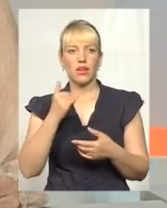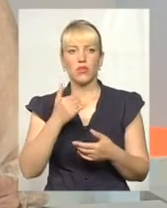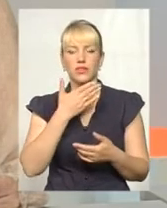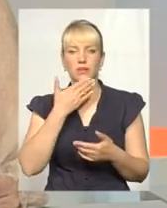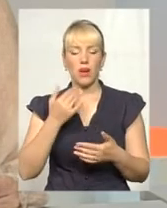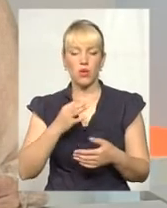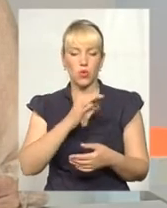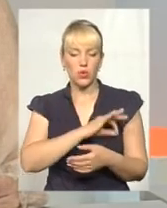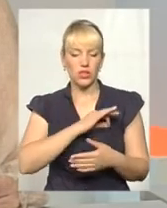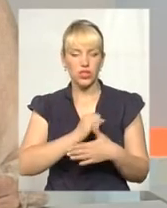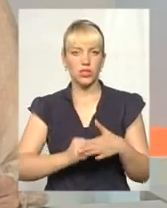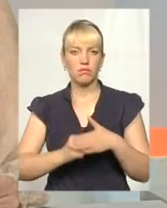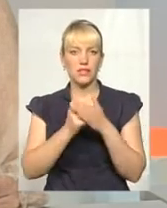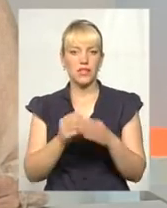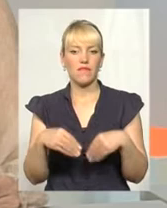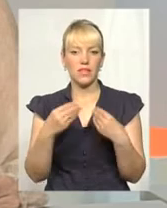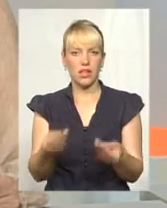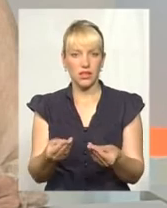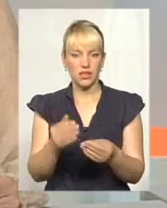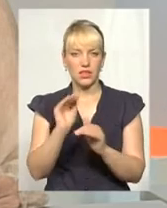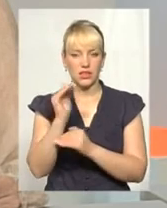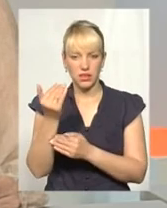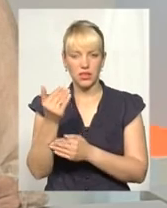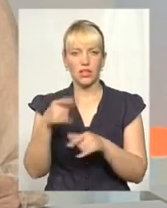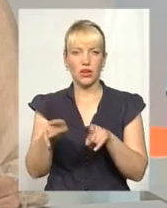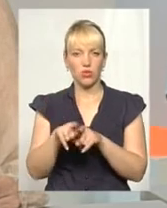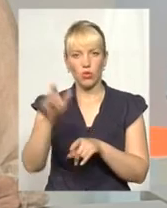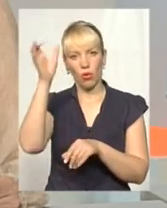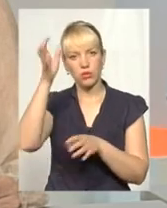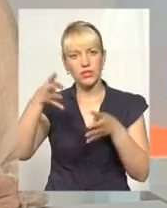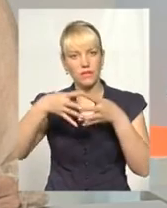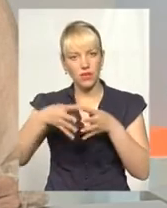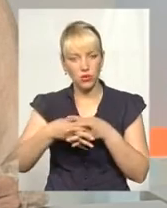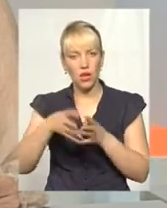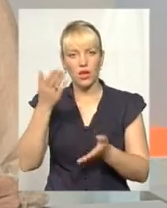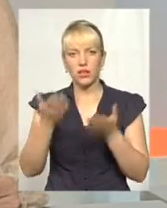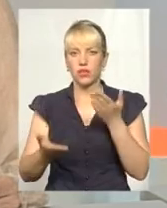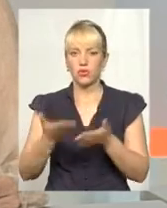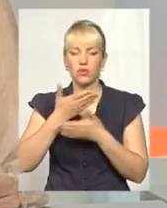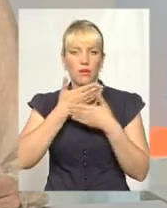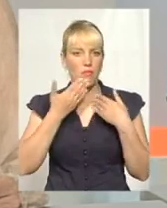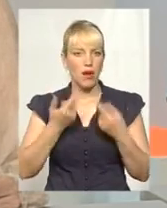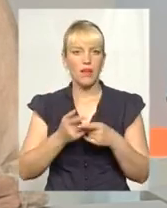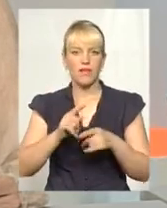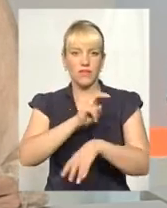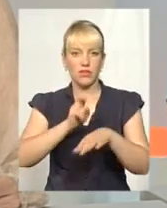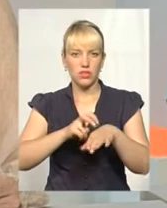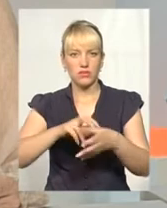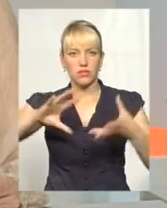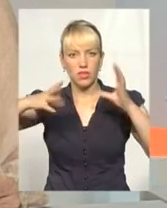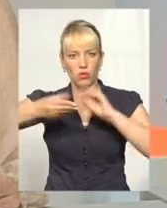підстав надати цю послугу, оскільки немає медичного, чи відповідного висновку психолого-медико-педагогічної комісії.